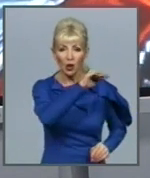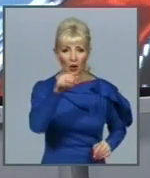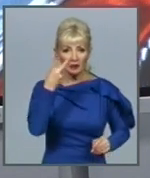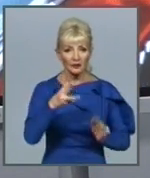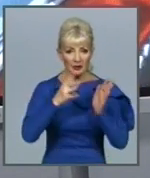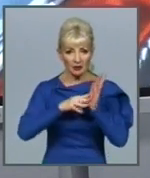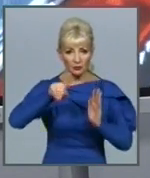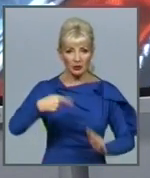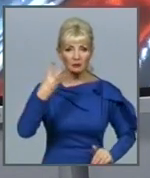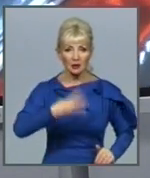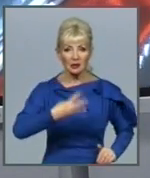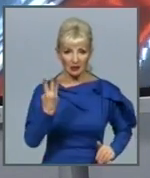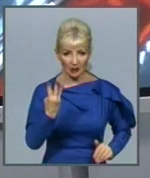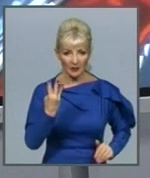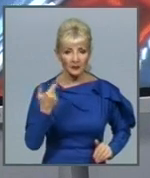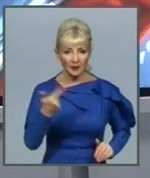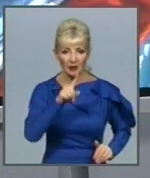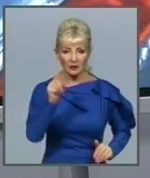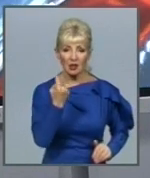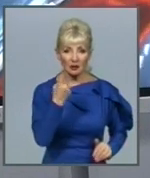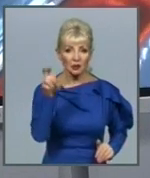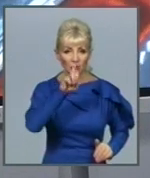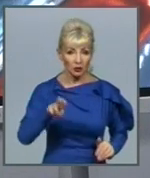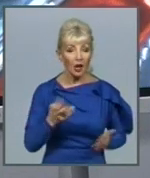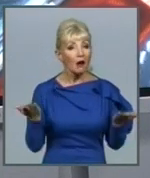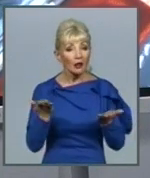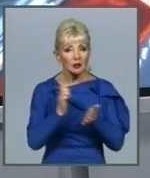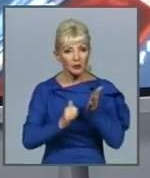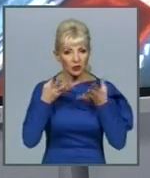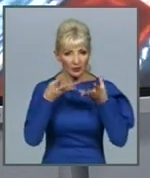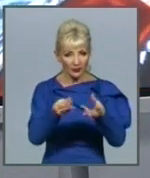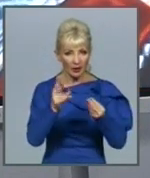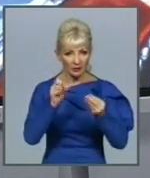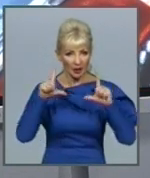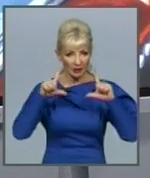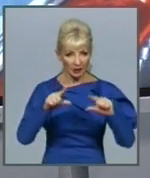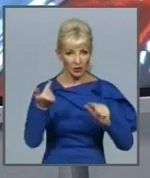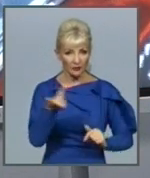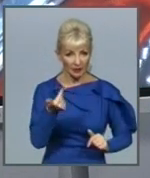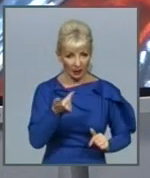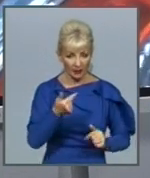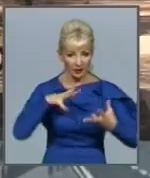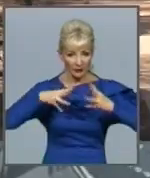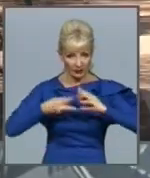гривень за долар. Які фактори впливають на здешевлення гривні у висновках аналітиків?